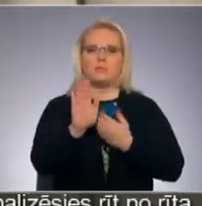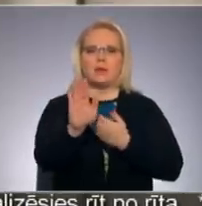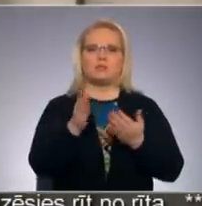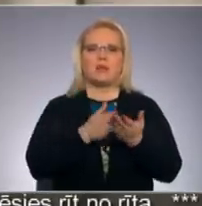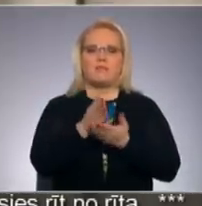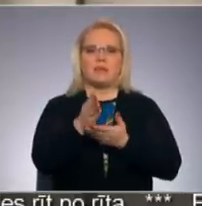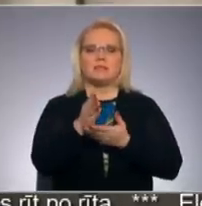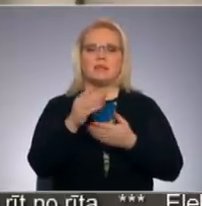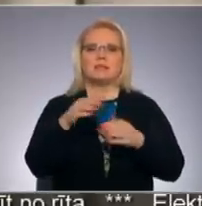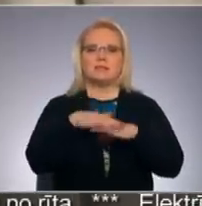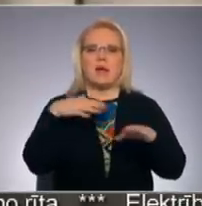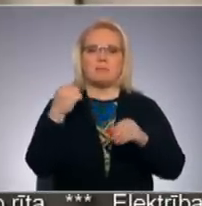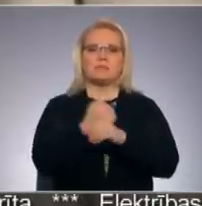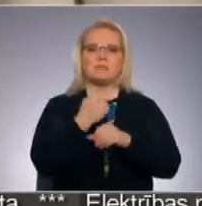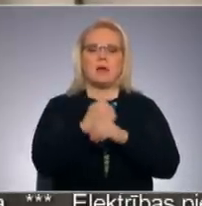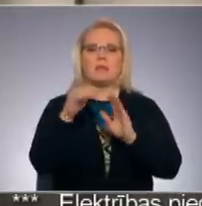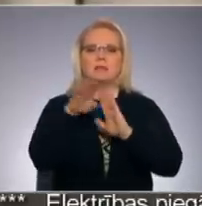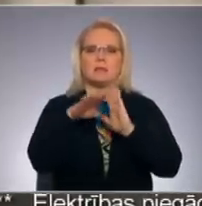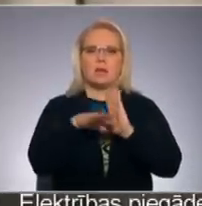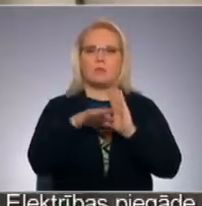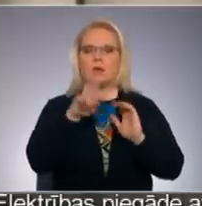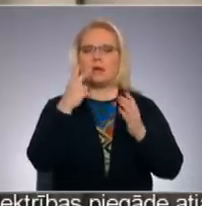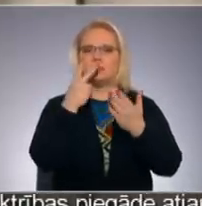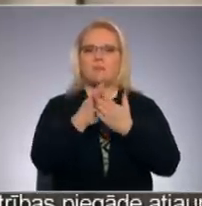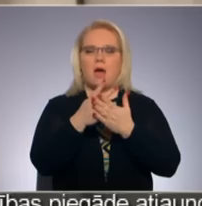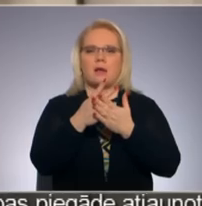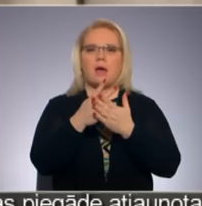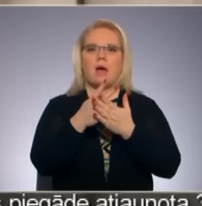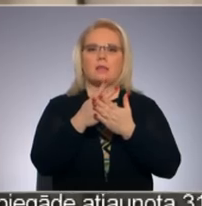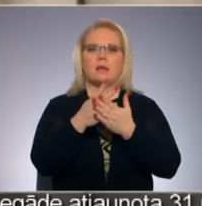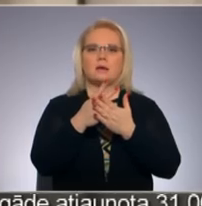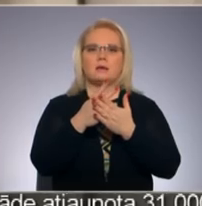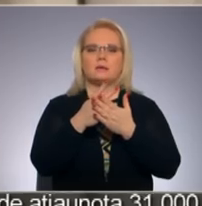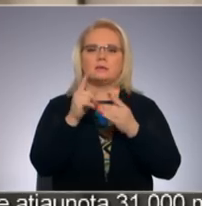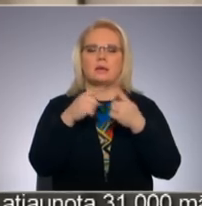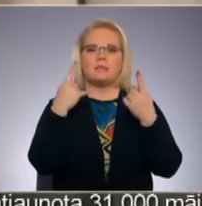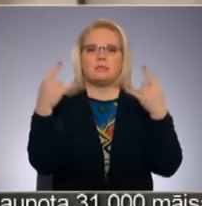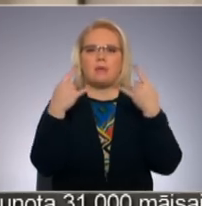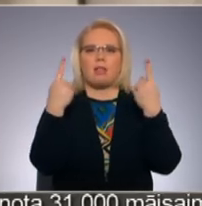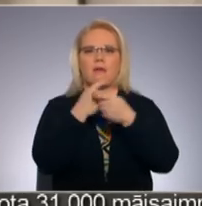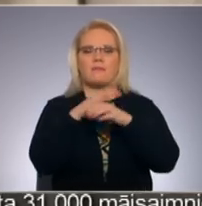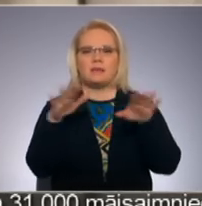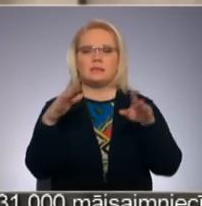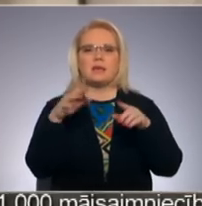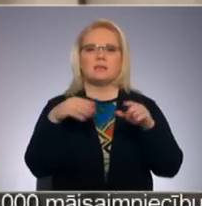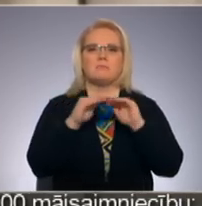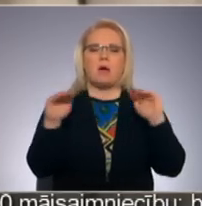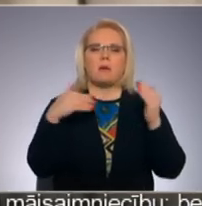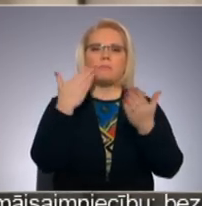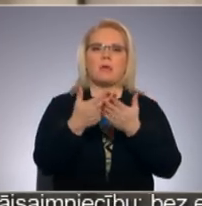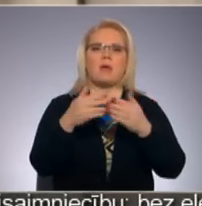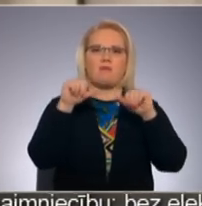komisijas izstrādāts likums, kas parads apraidas operatoru televīzijas pamatu piedāvājuma